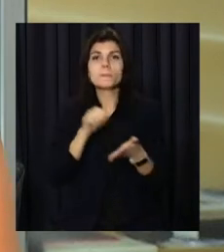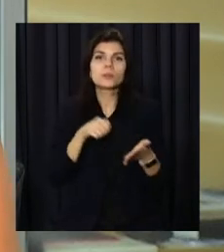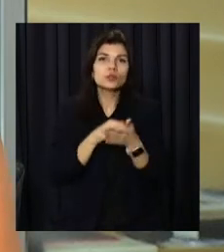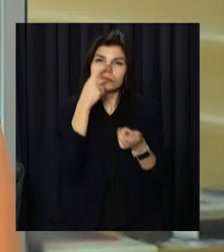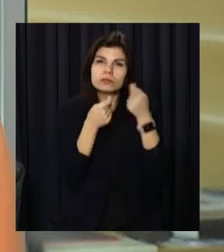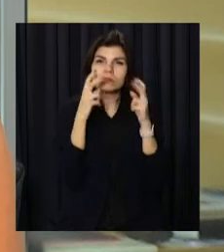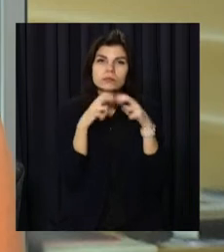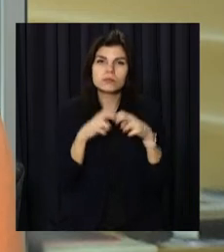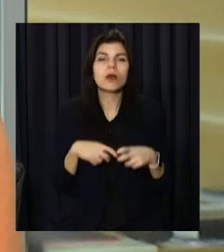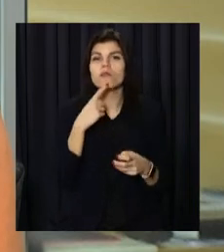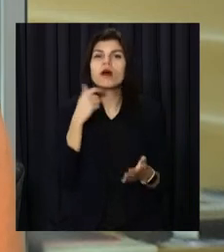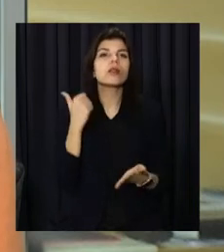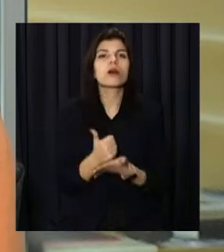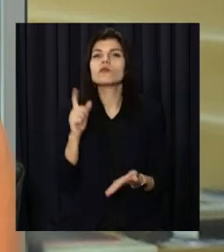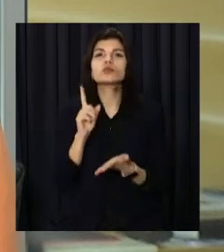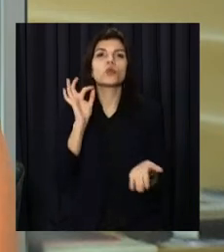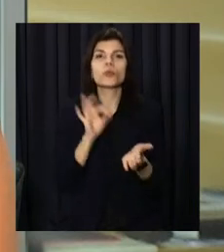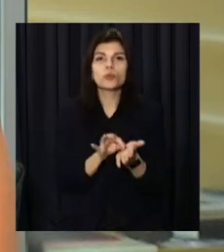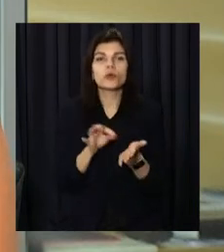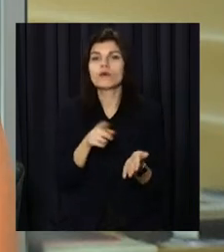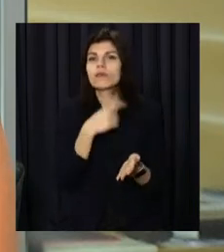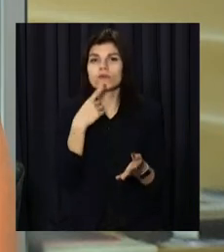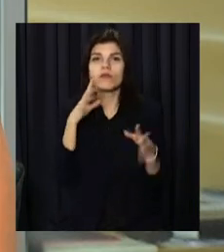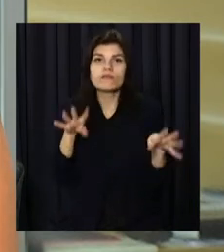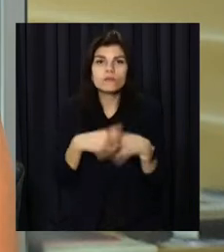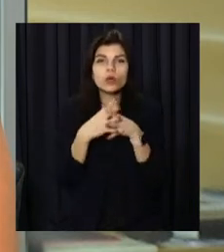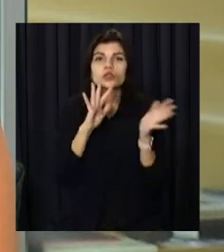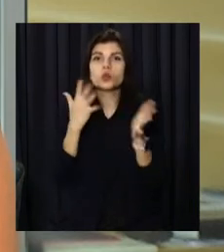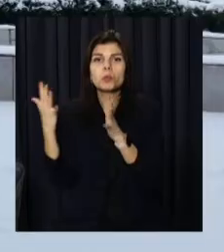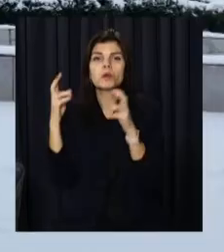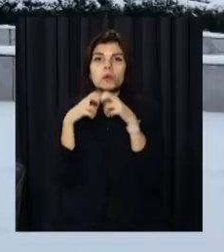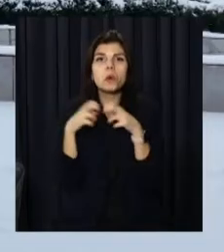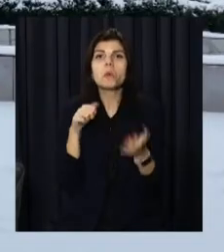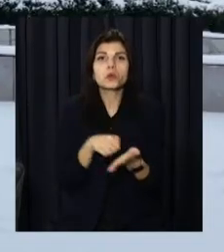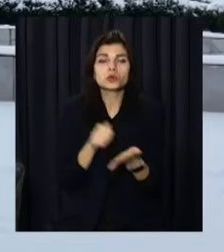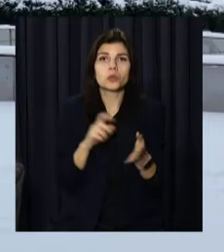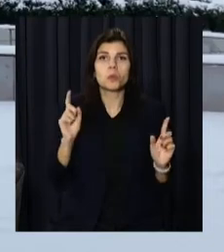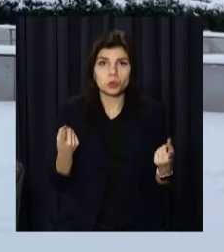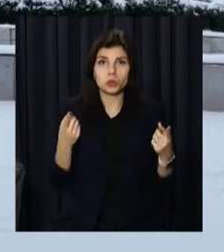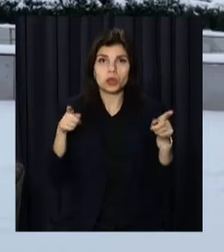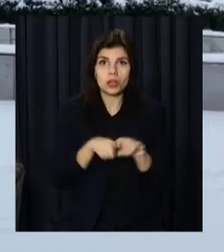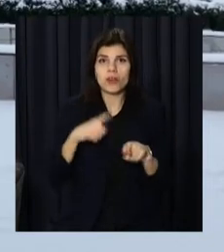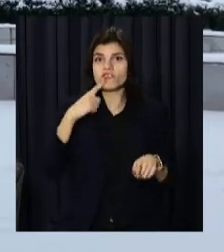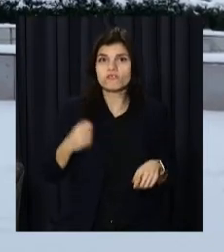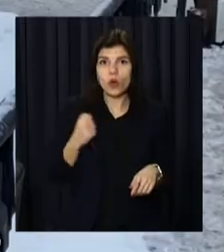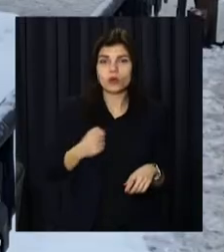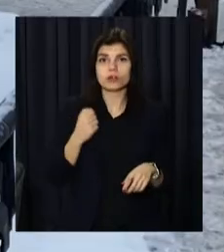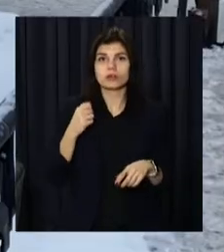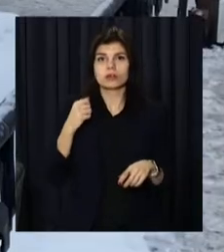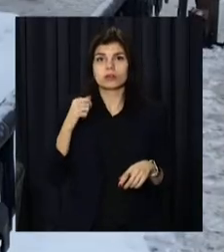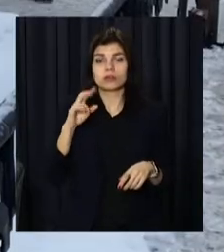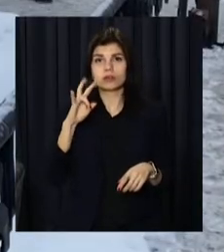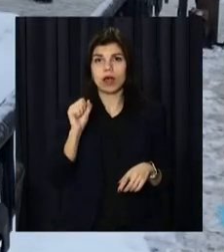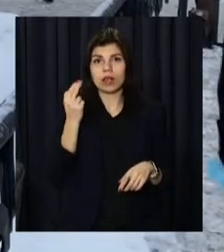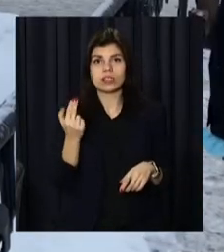покроково відновити ланцюг подій, з'ясувати причини застосування військовослужбовцям Нацгвардії зброї та вжити заходів, аби не